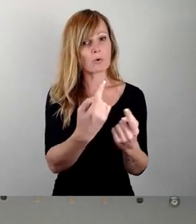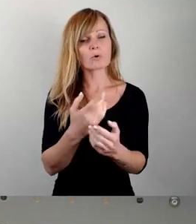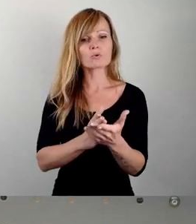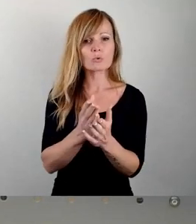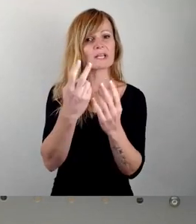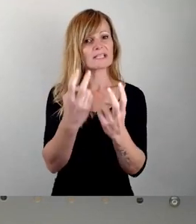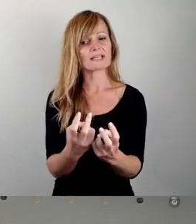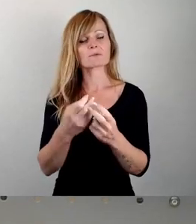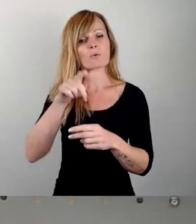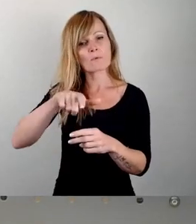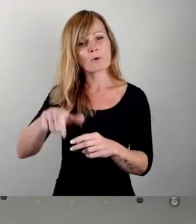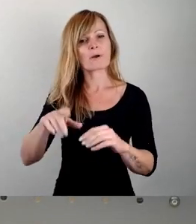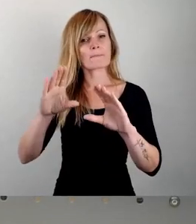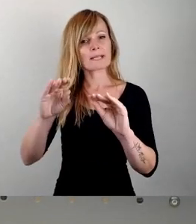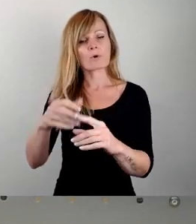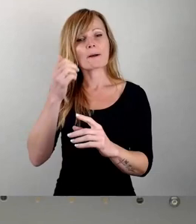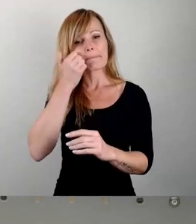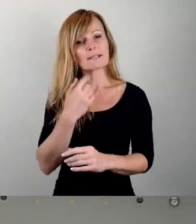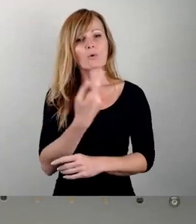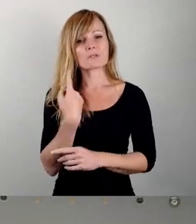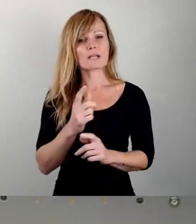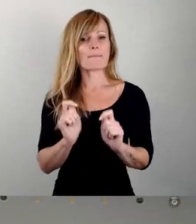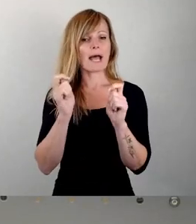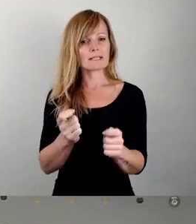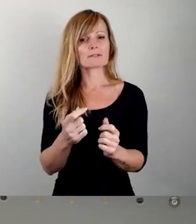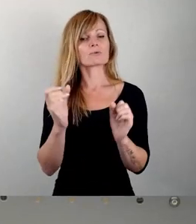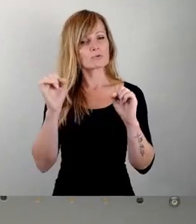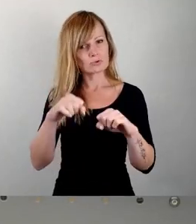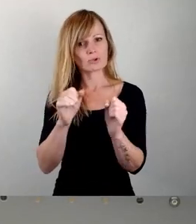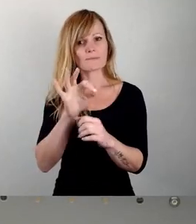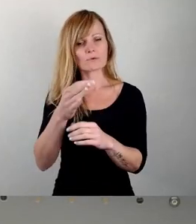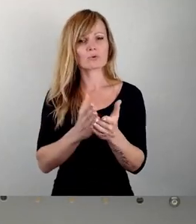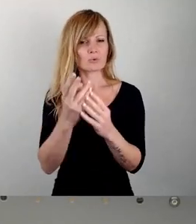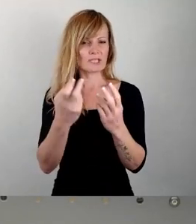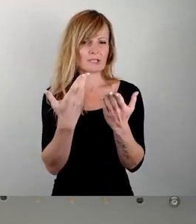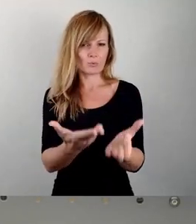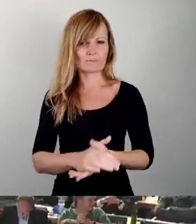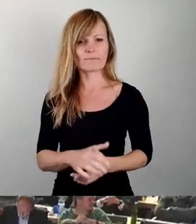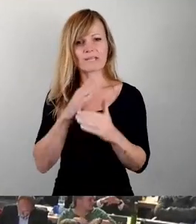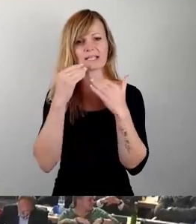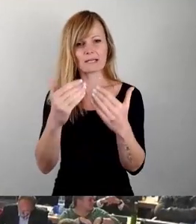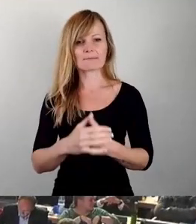Bürgerbeteiligung. Bitte stimmen Sie unserem Antrag zur Durchsetzung der Bürgerbeteiligung zu. Vielen Dank.